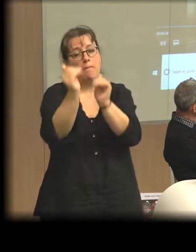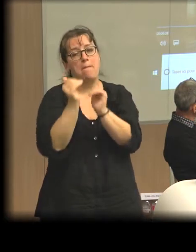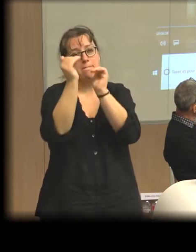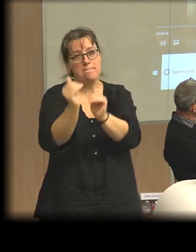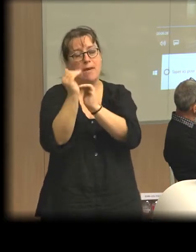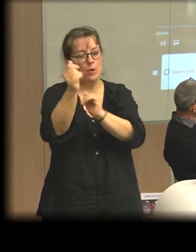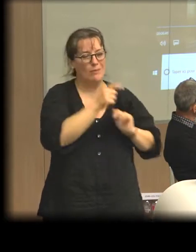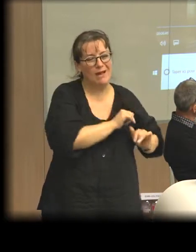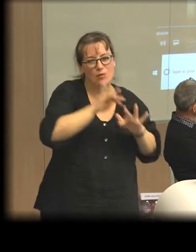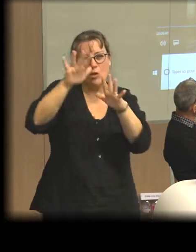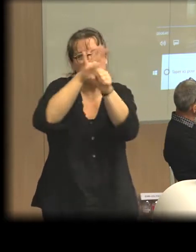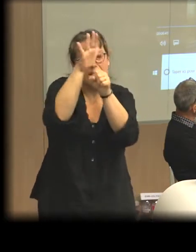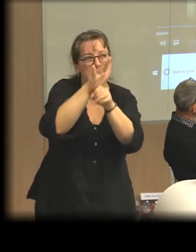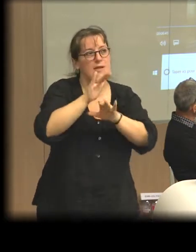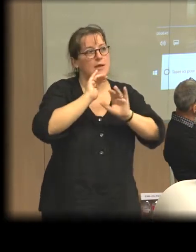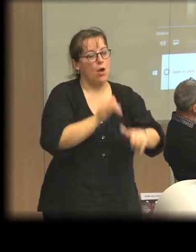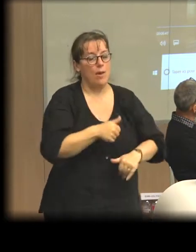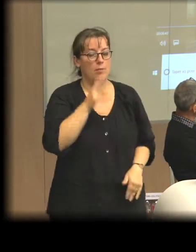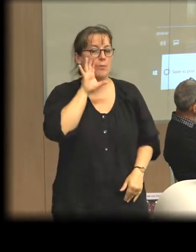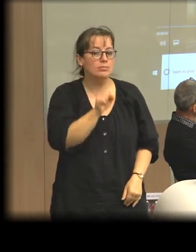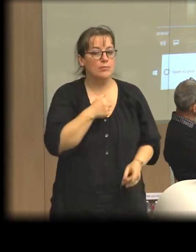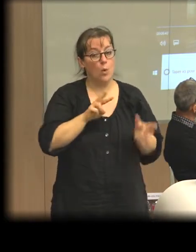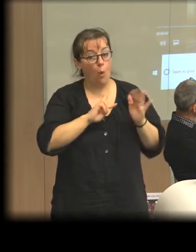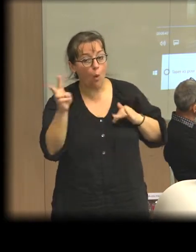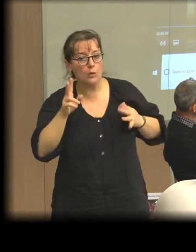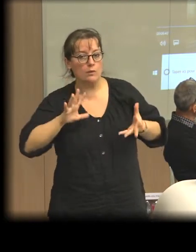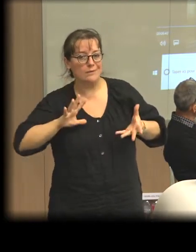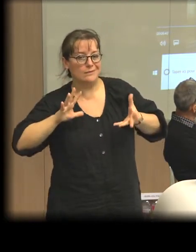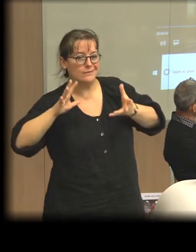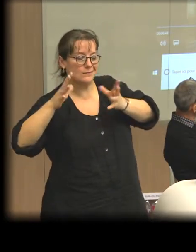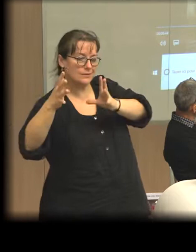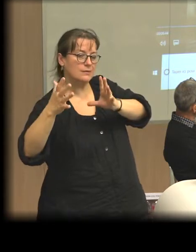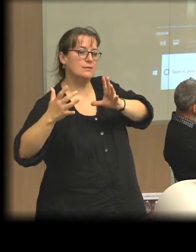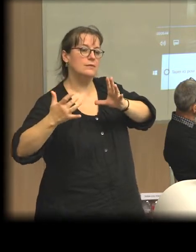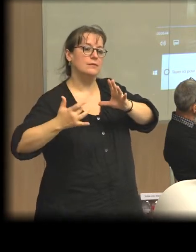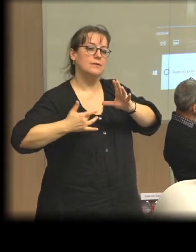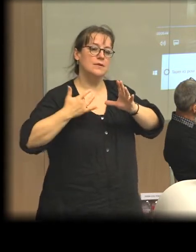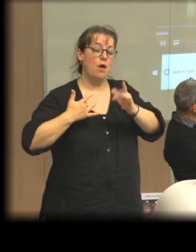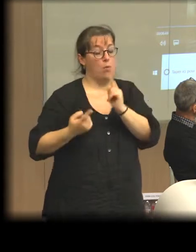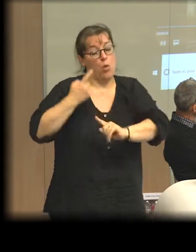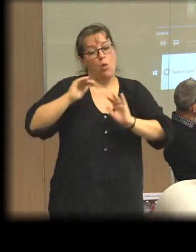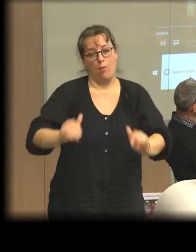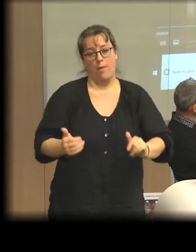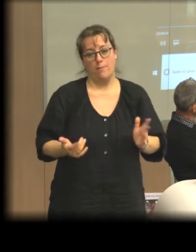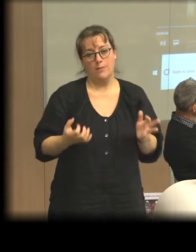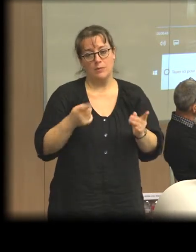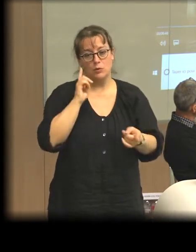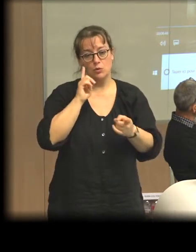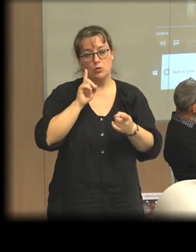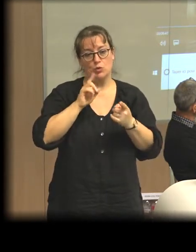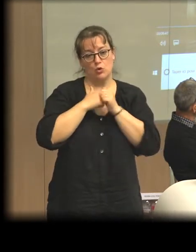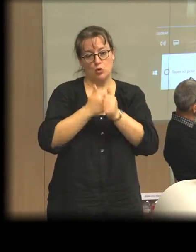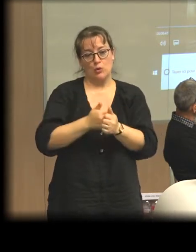changements qui ne sont pas sans importance par rapport à la question qui est